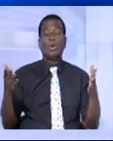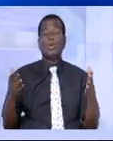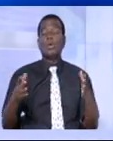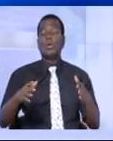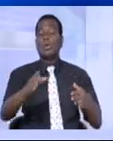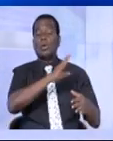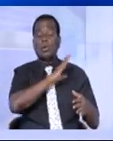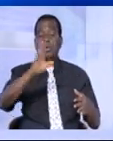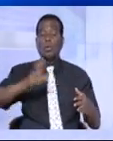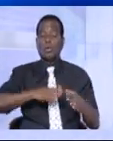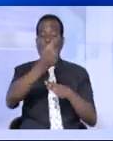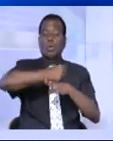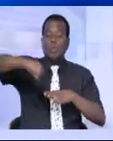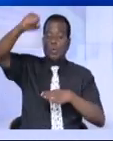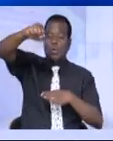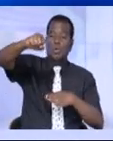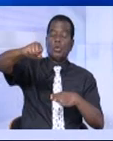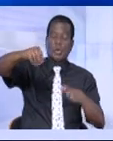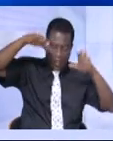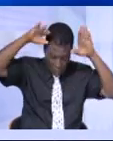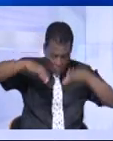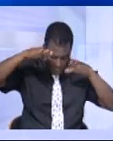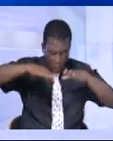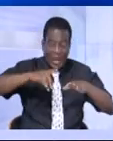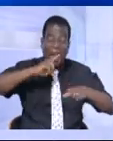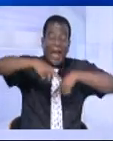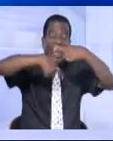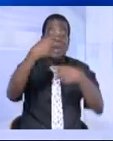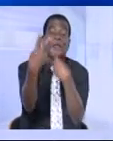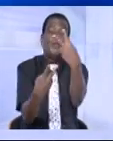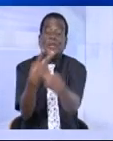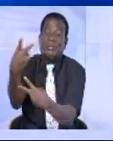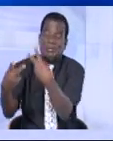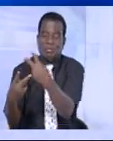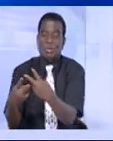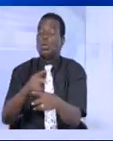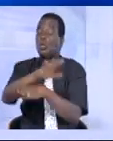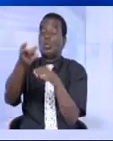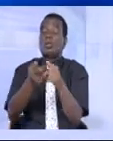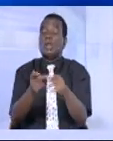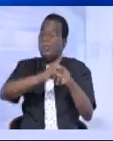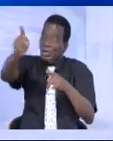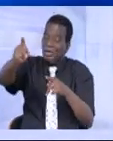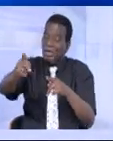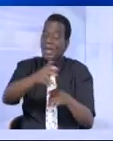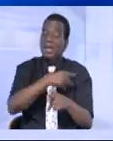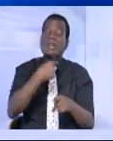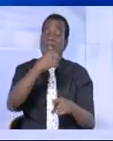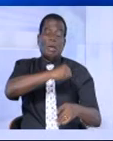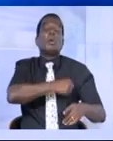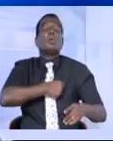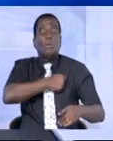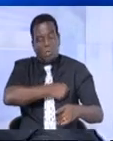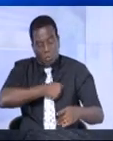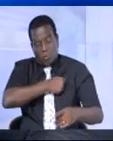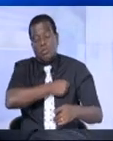imams est allé au chevet des blessés de l'attaque de Bassam. Le conseil est allé témoigner son soutien aux victimes et leur souhaiter un